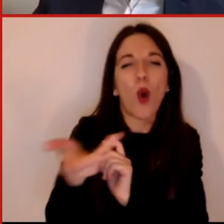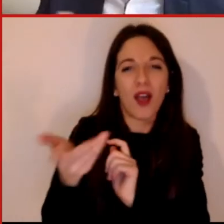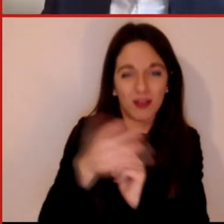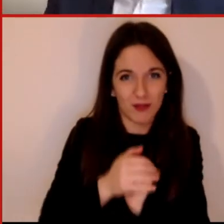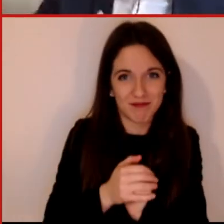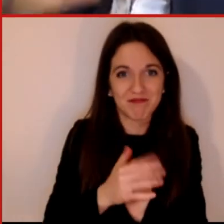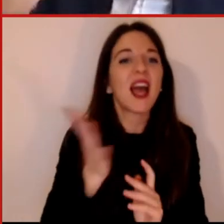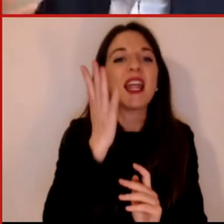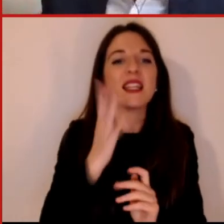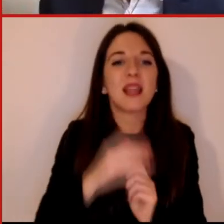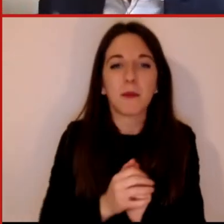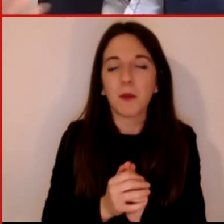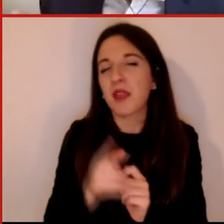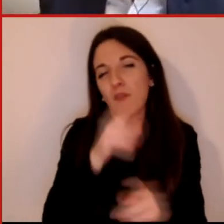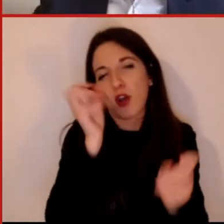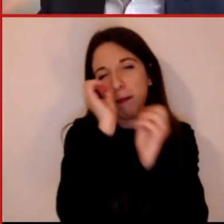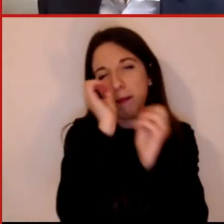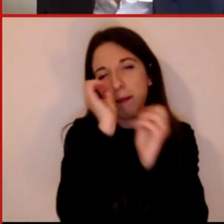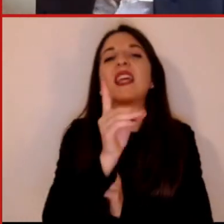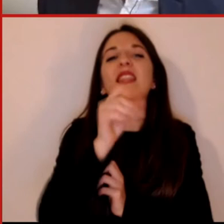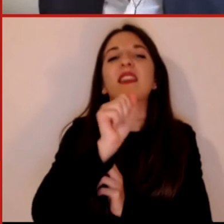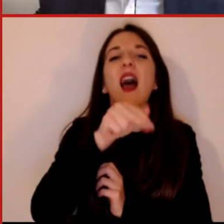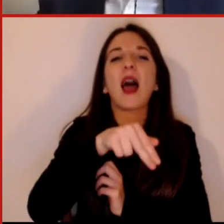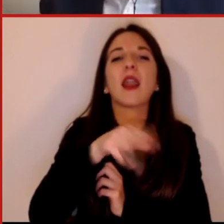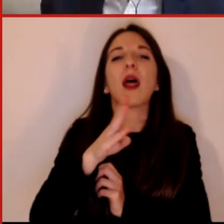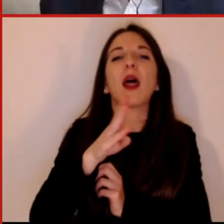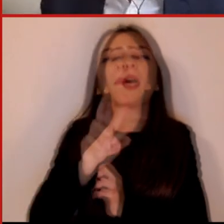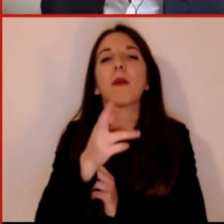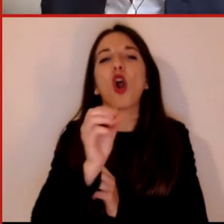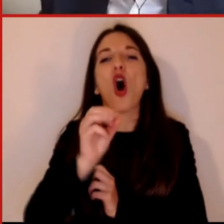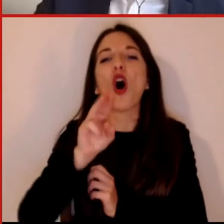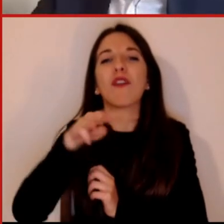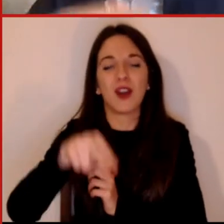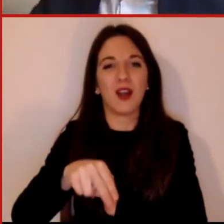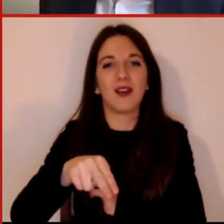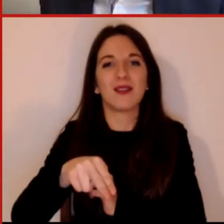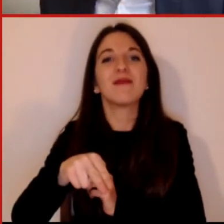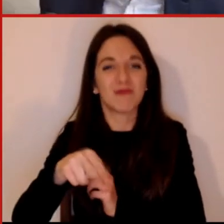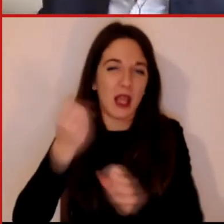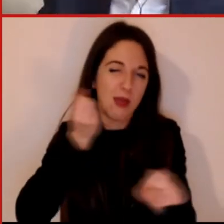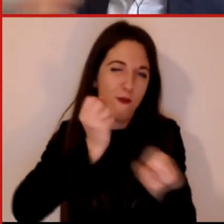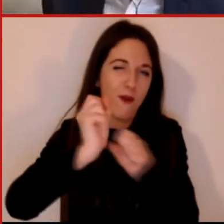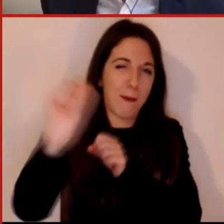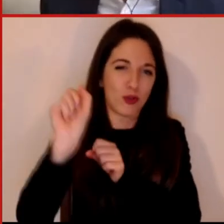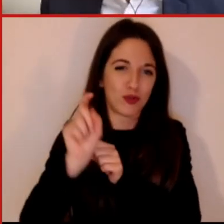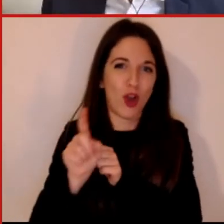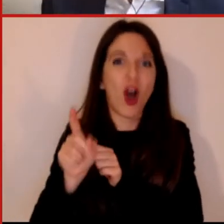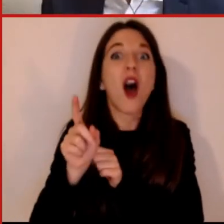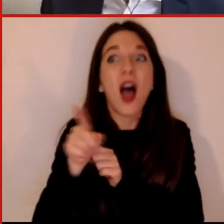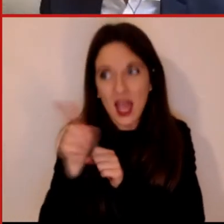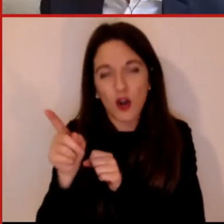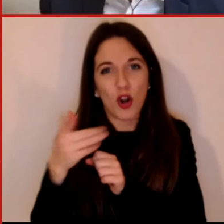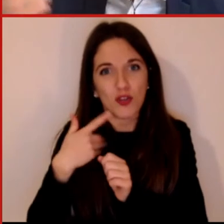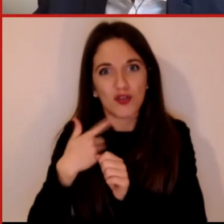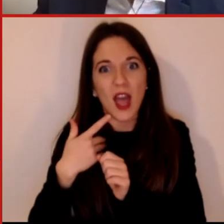di copie o a uno come me che vende invece molto molto molto meno, voi pensate che queste curve di vendita siano completamente